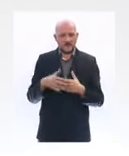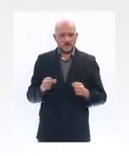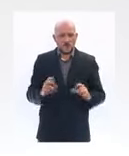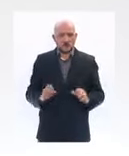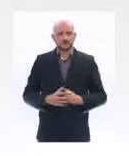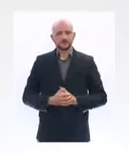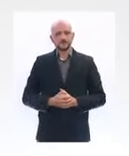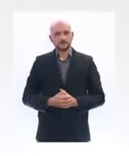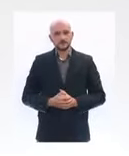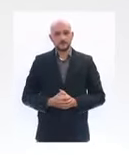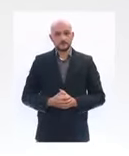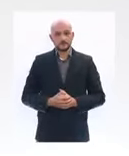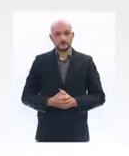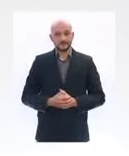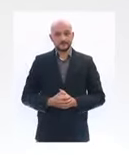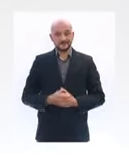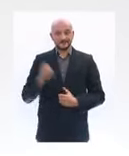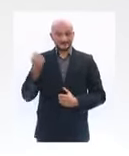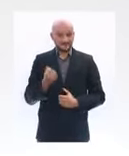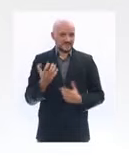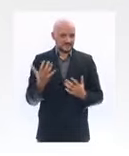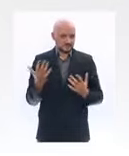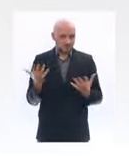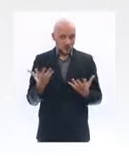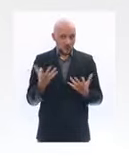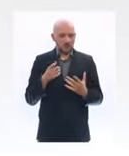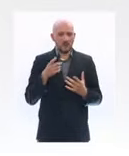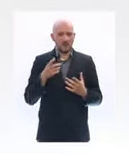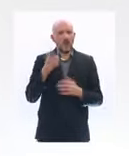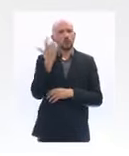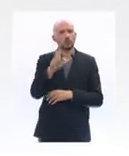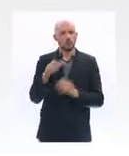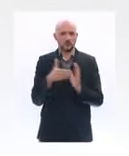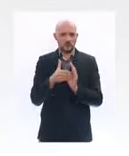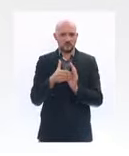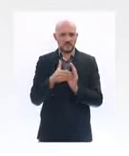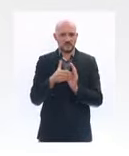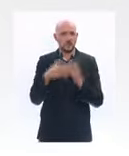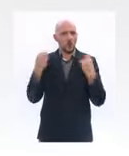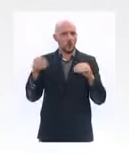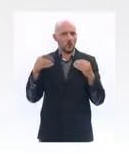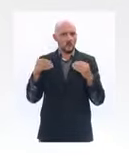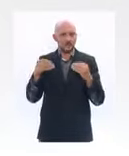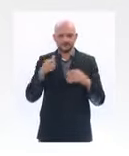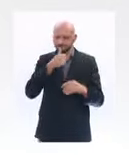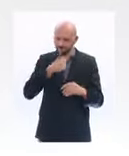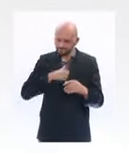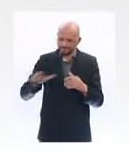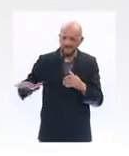Je pense en particulier aux 200 000 commerces qui vont être obligés de fermer.